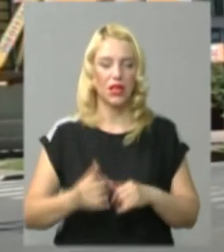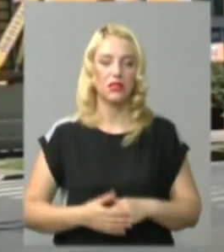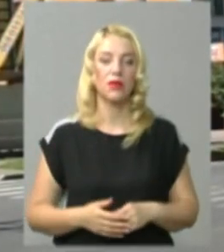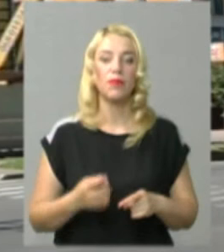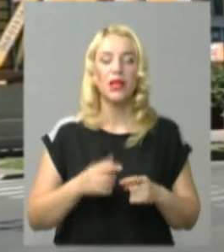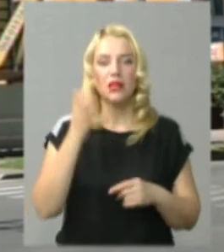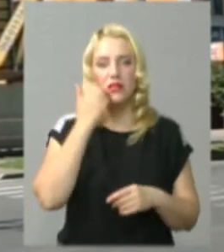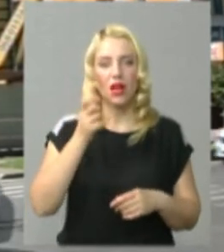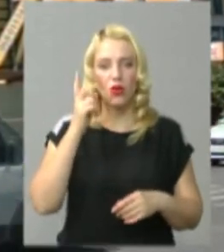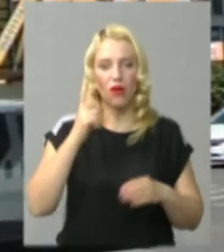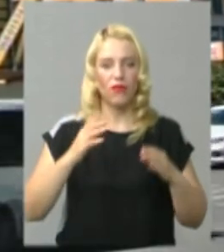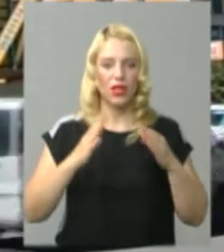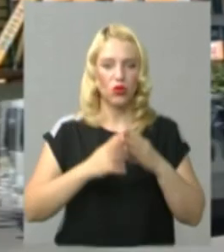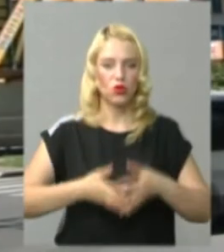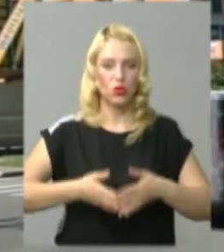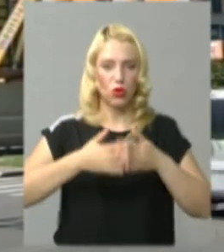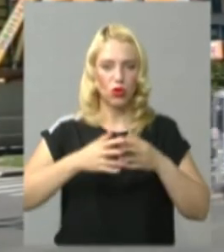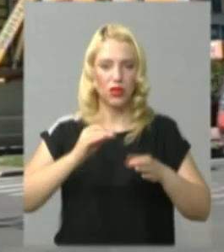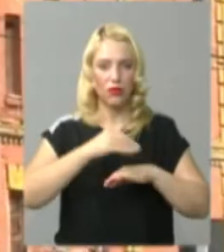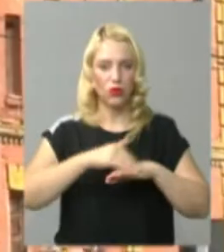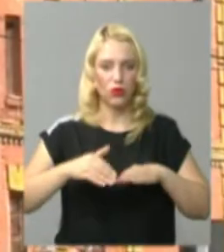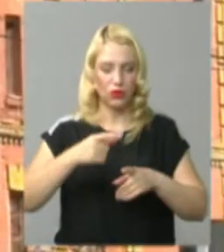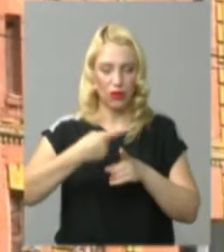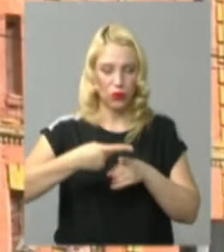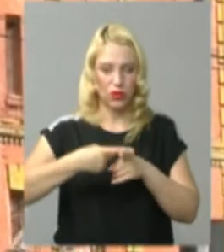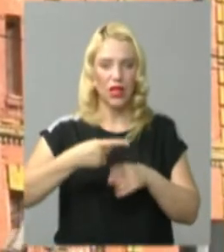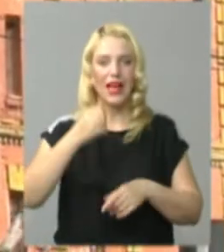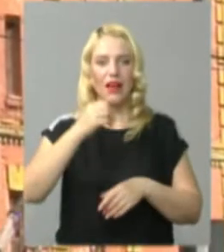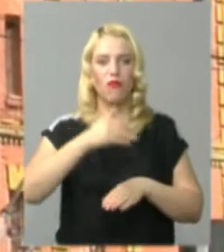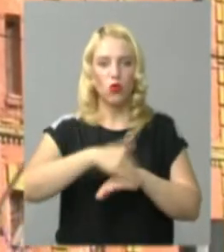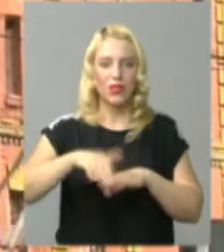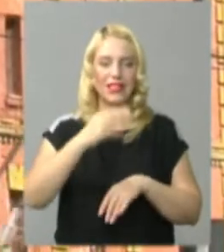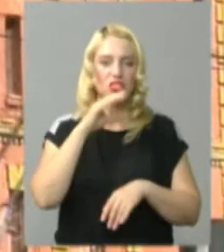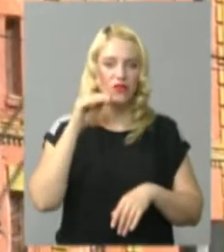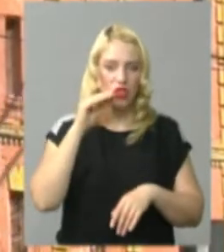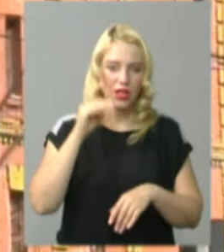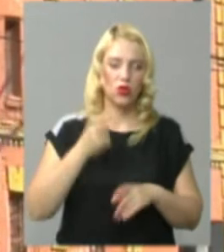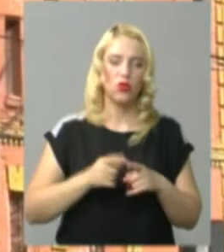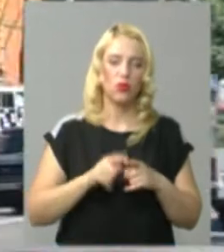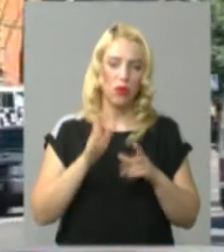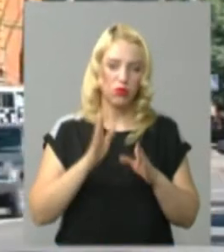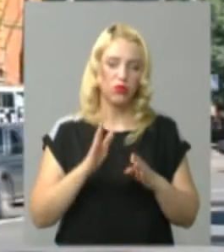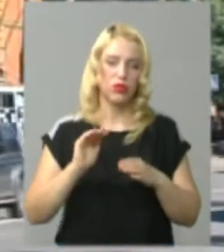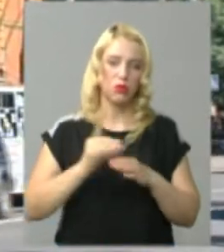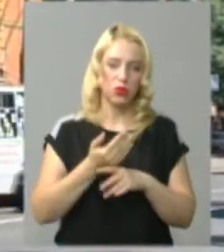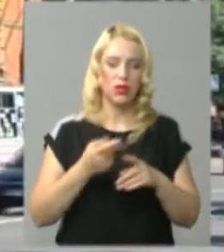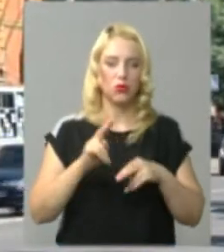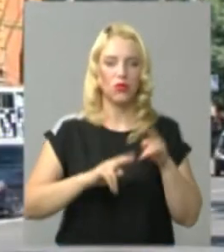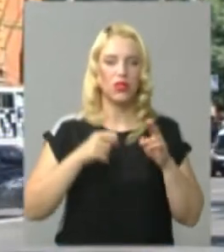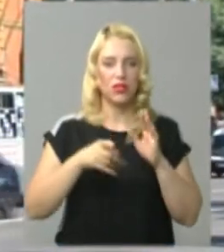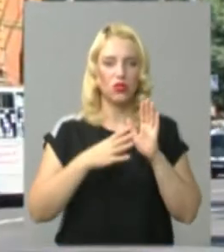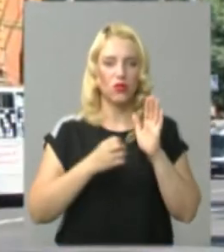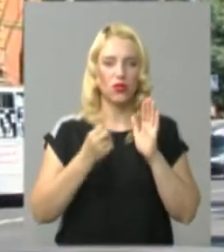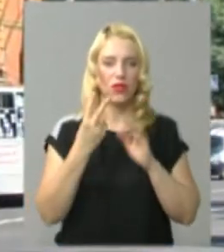Старовинну споруду на розі Старокостянтинівського шосе та вулиці Шевченка в Хмельницькому демонтують. Збудував її в 1912 році для